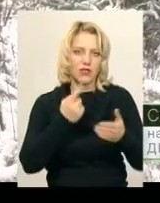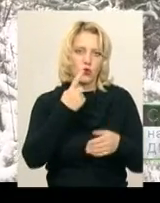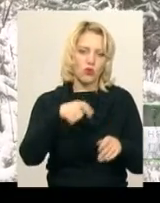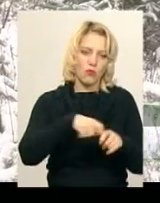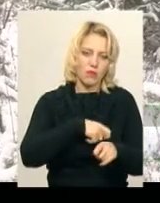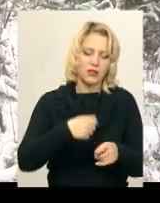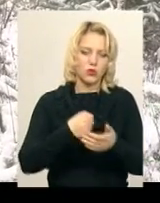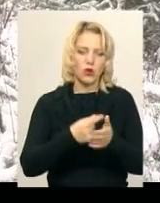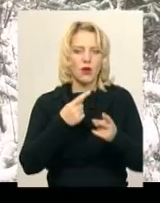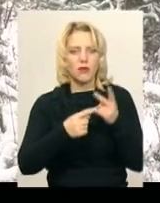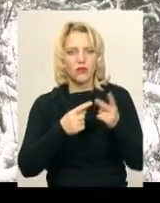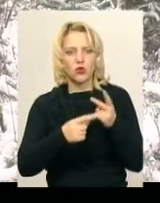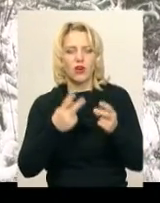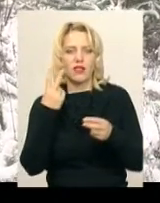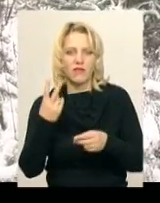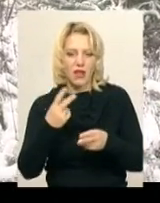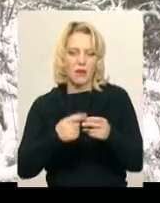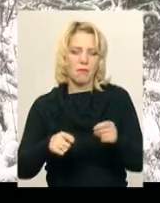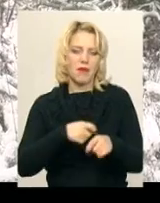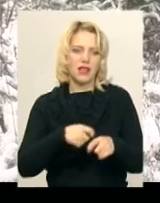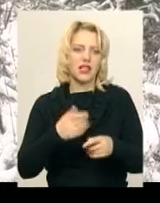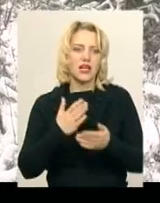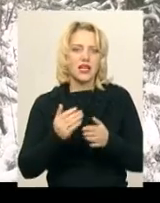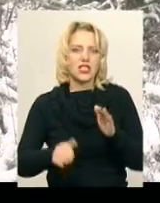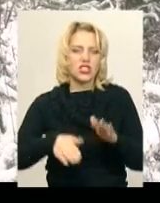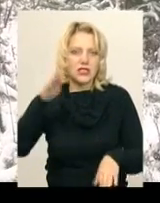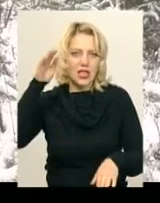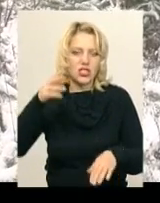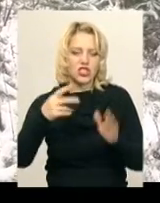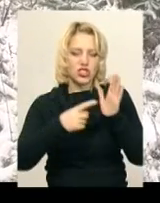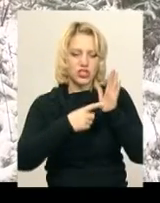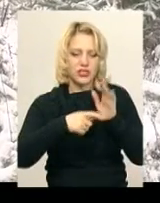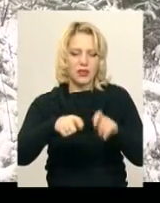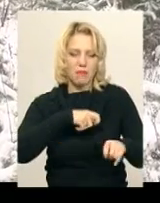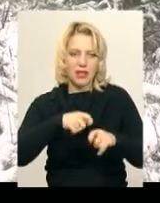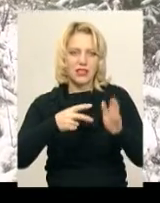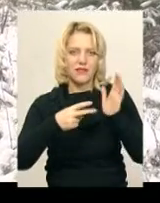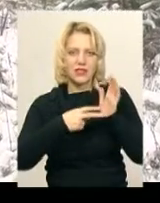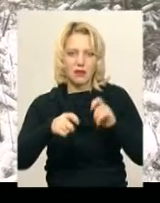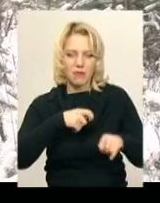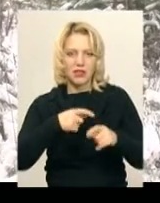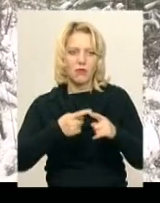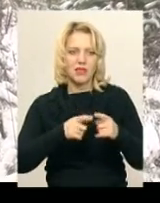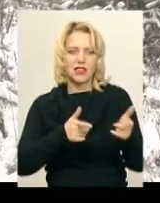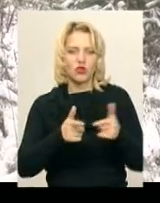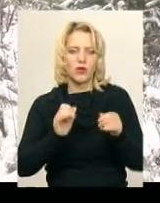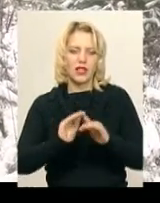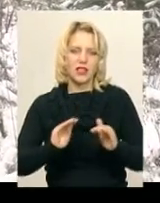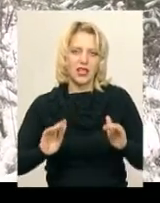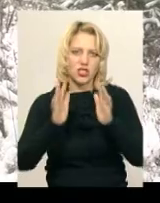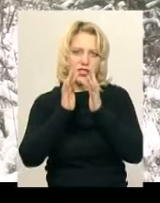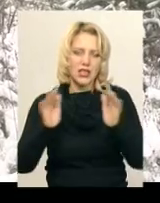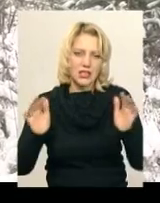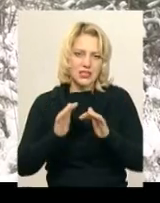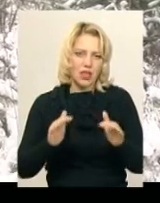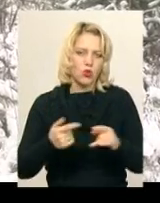півтора, до двох, до трьох і так далі. Самі старші вже є навіть по шість, по сім метрів. заготовляємо на садочки дитячі, на